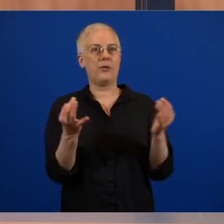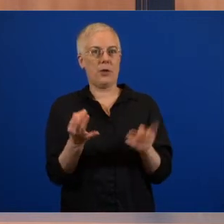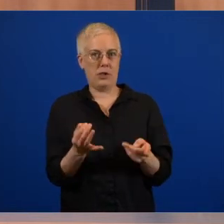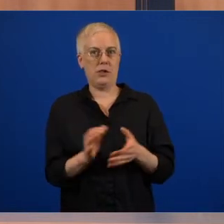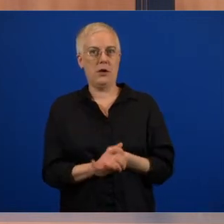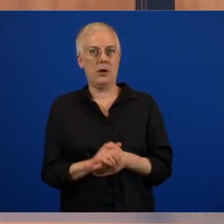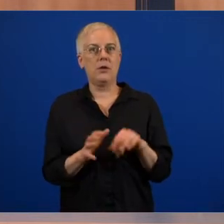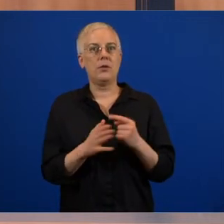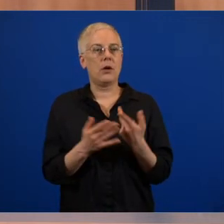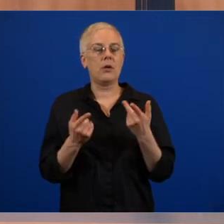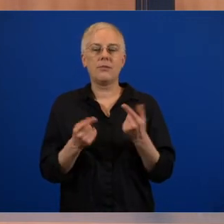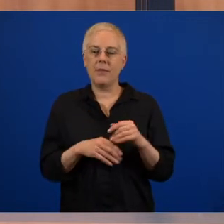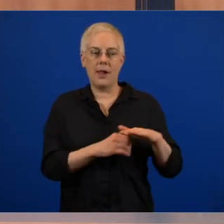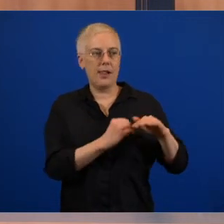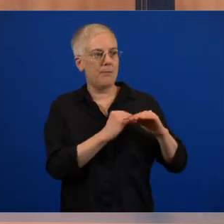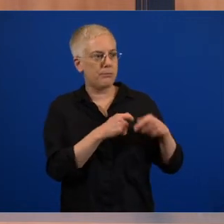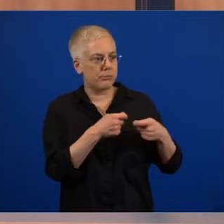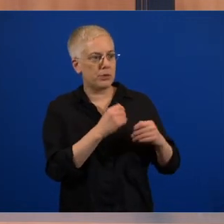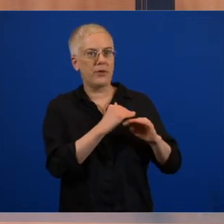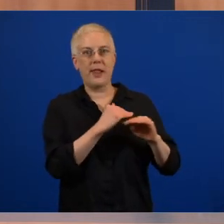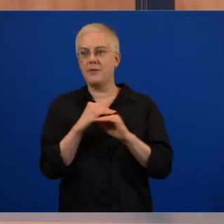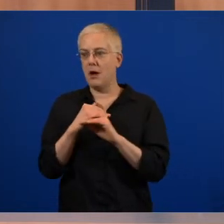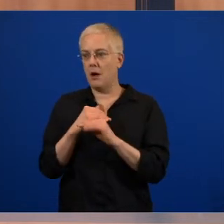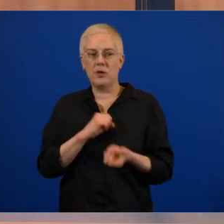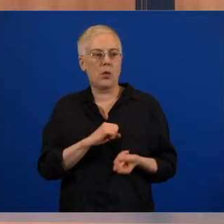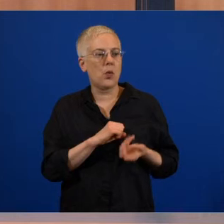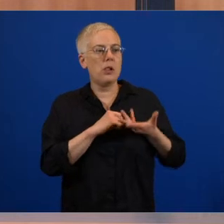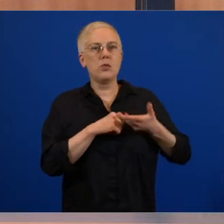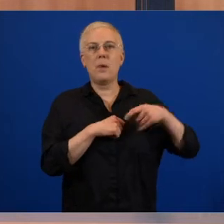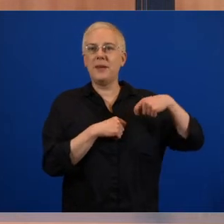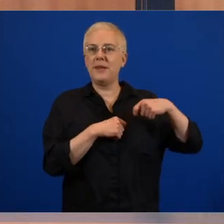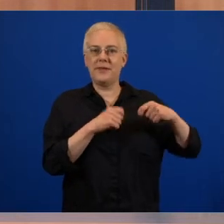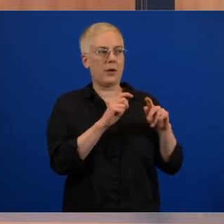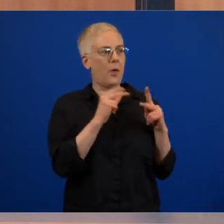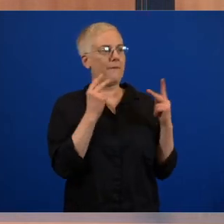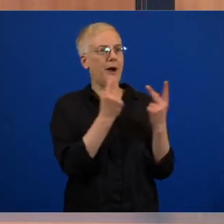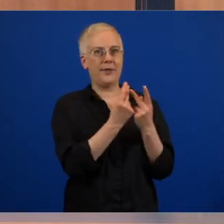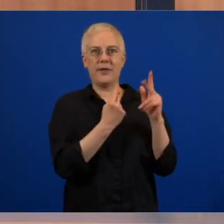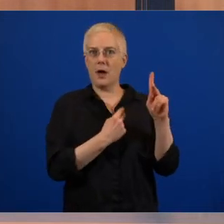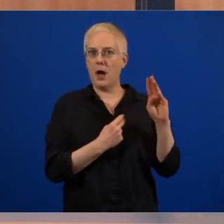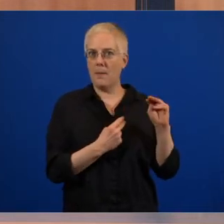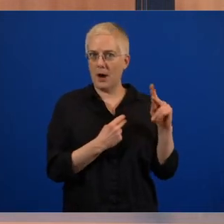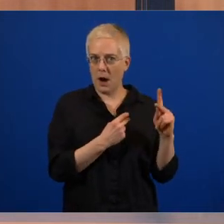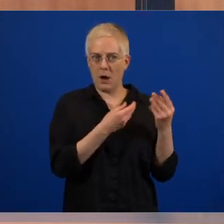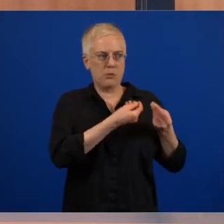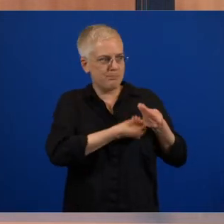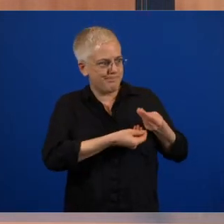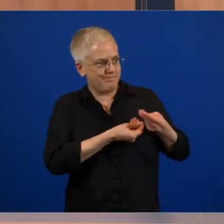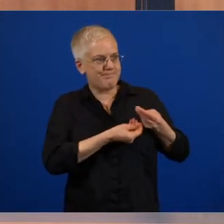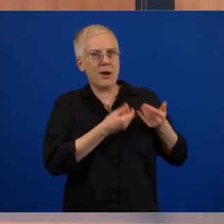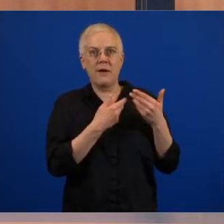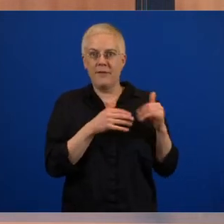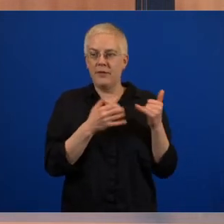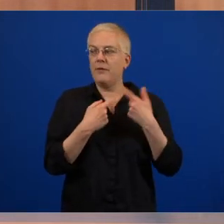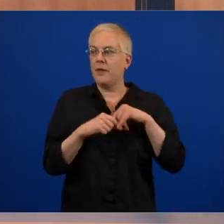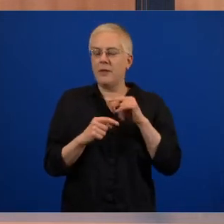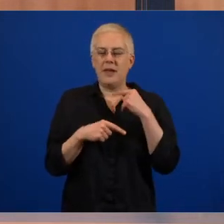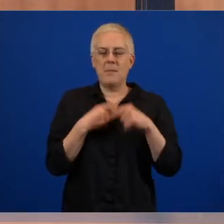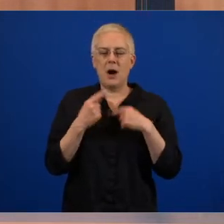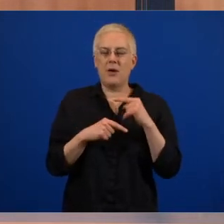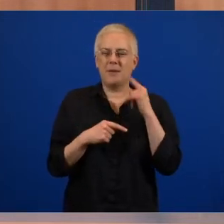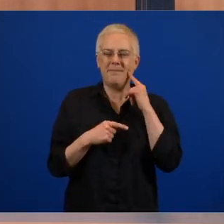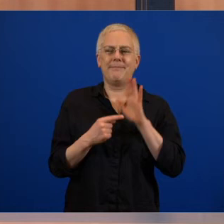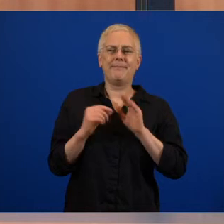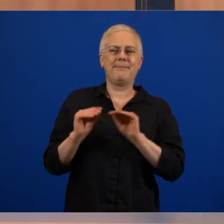den Ländern und auf der Kultusministerkonferenz, dass wir diesen Schritt gehen können. Immer mit dem Hinweis darauf, dass wir zwar versuchen werden, auch in Schulen auf